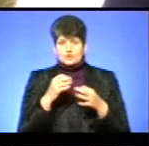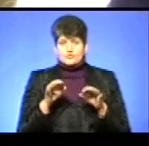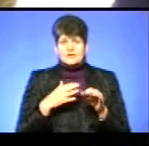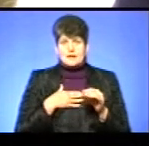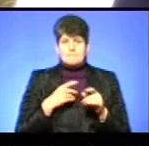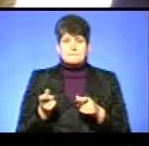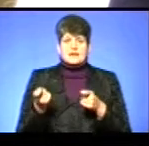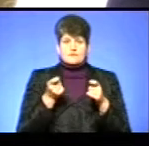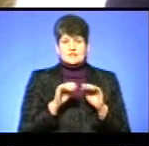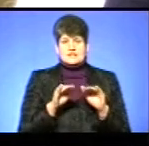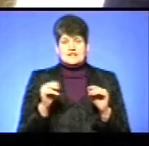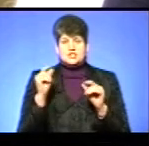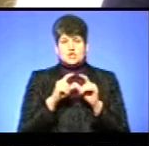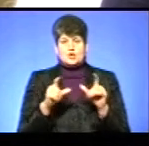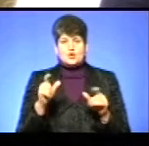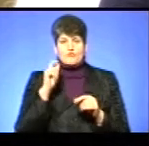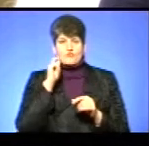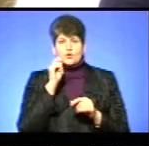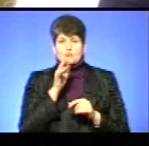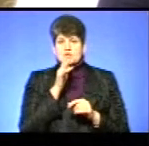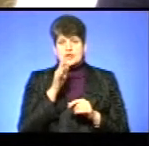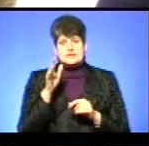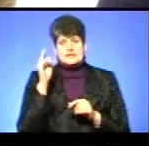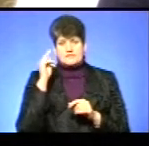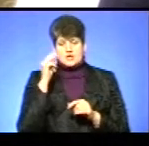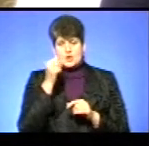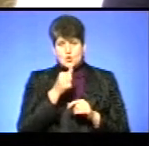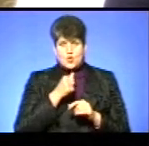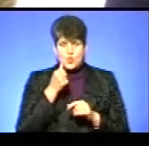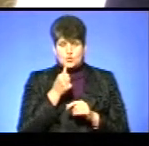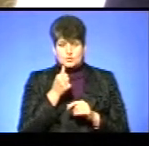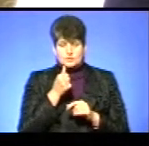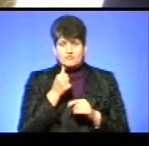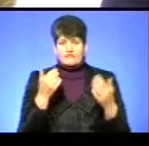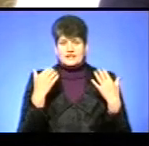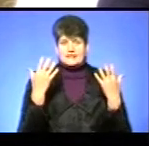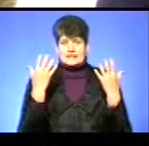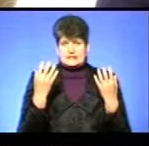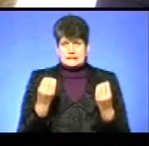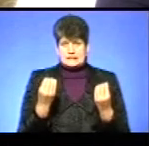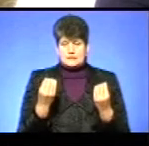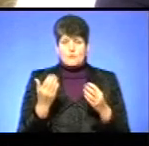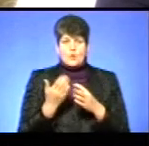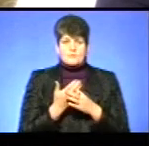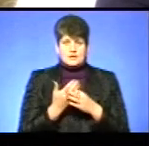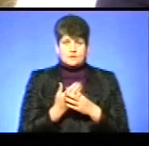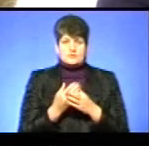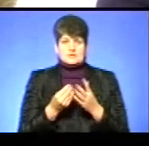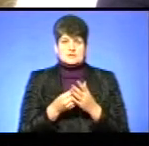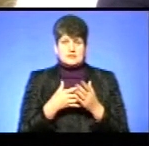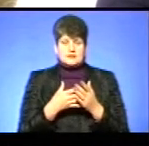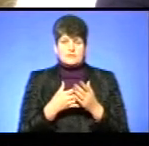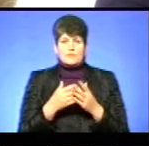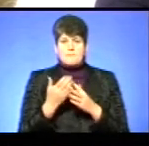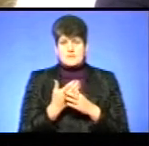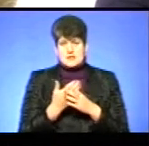дітей шкільного віку під час навчального року вихідні дні по пільговому канікули і вихідні